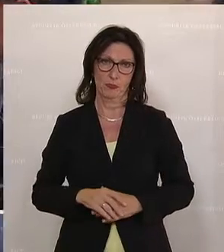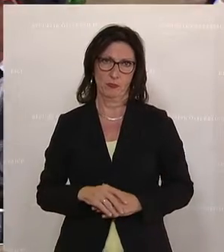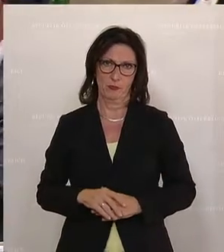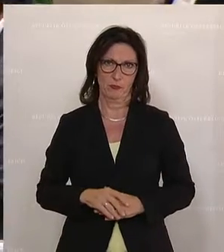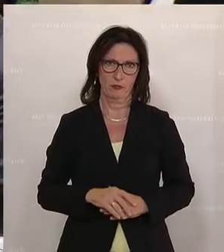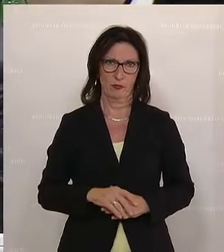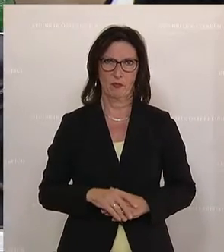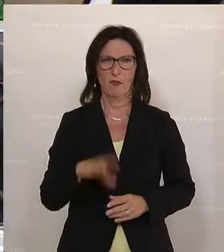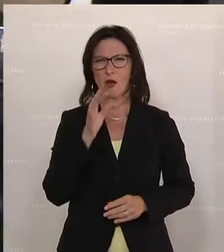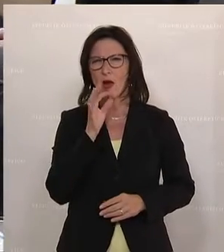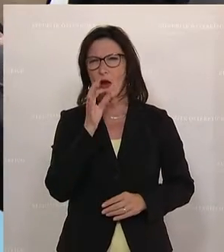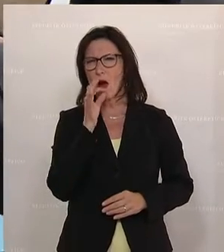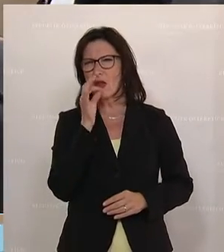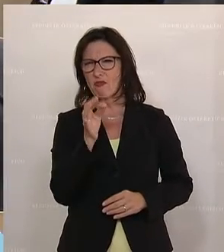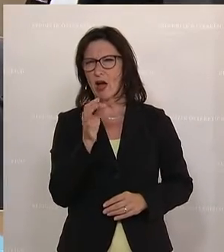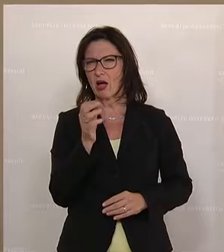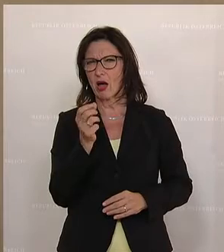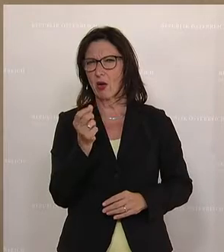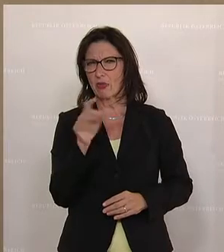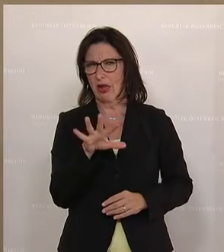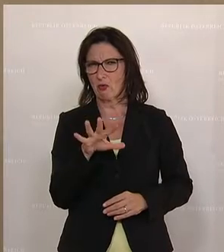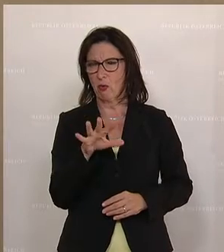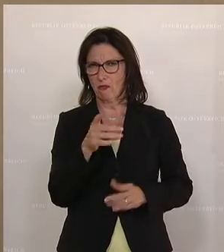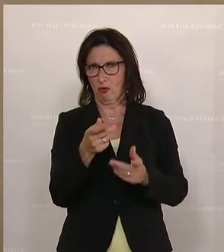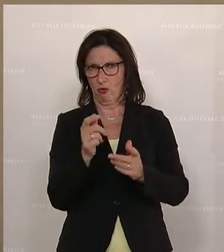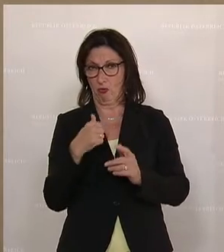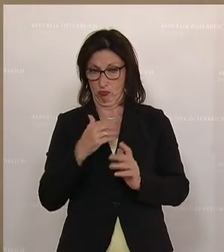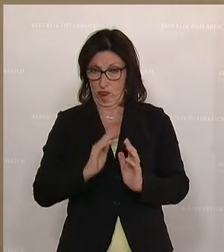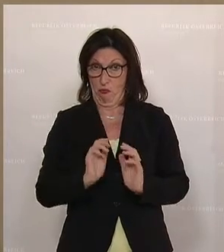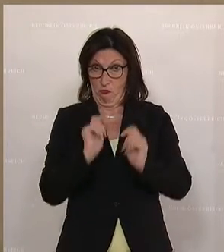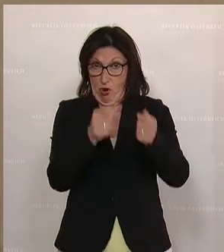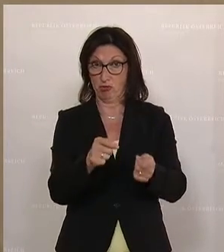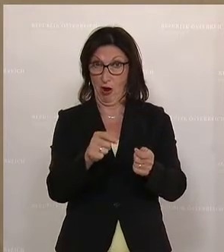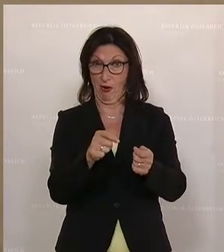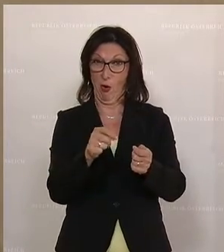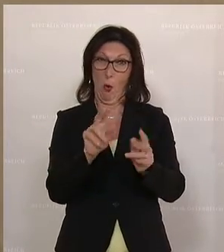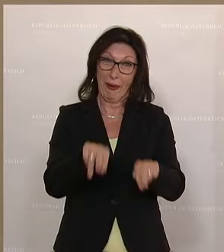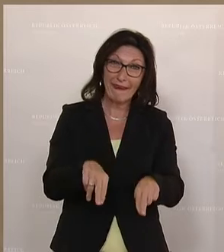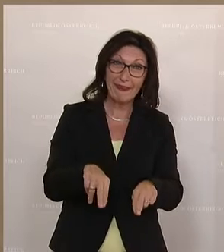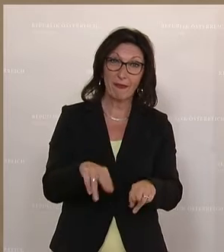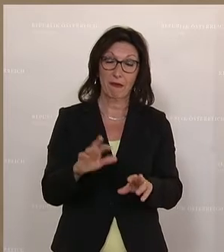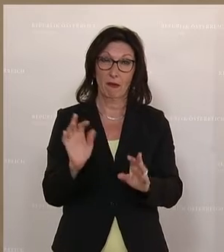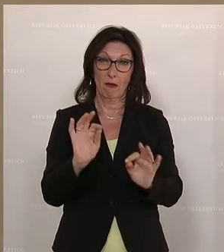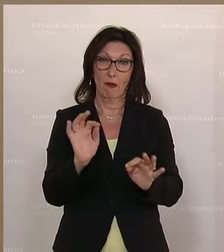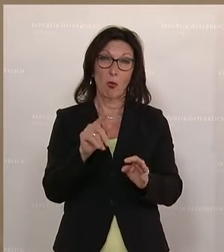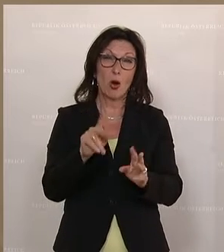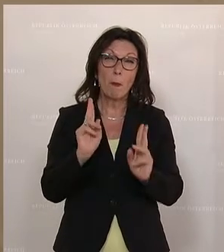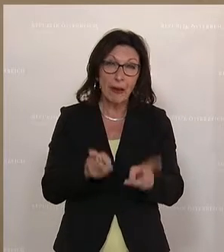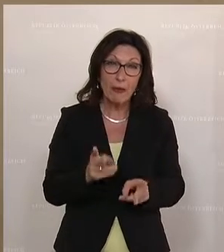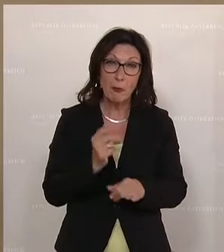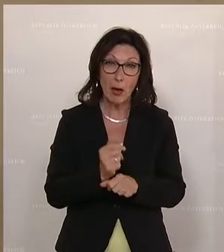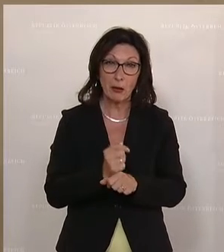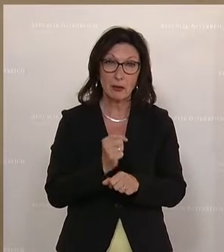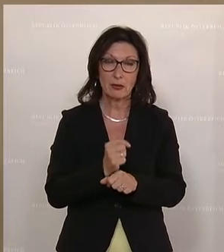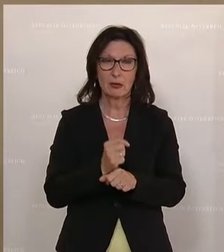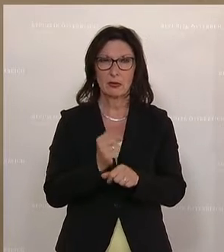Die Frage, ob dieser Entwurf von uns und dieser Vorschlag, den wir geliefert haben, ob der der richtige ist, beziehungsweise ob das überhaupt geht, weil das ist